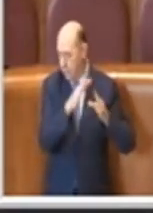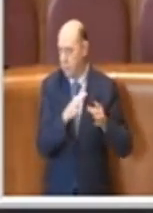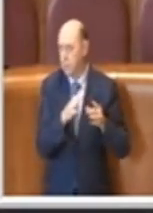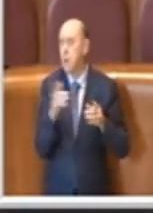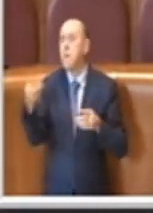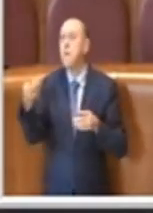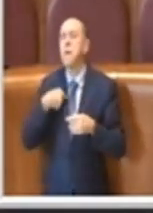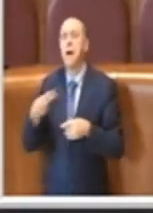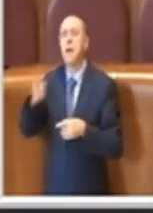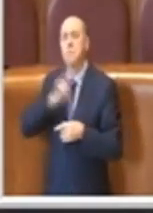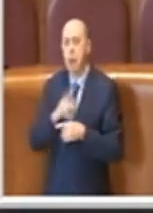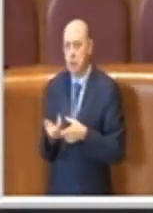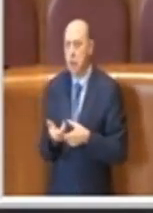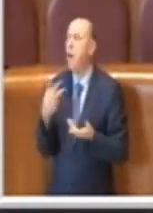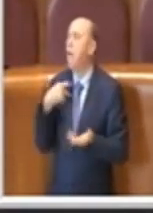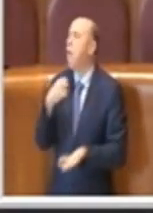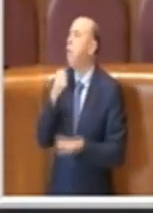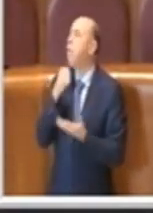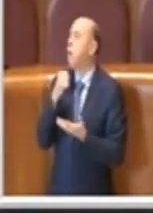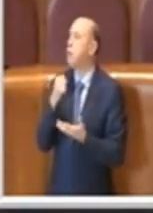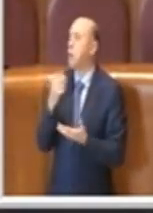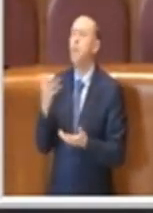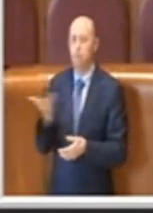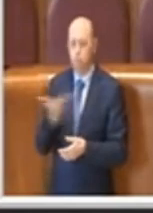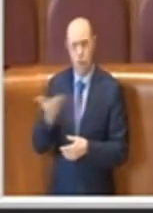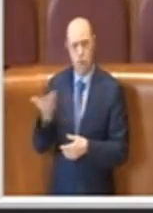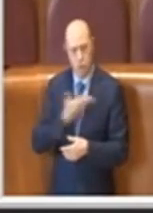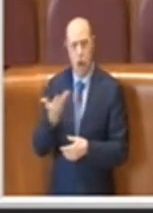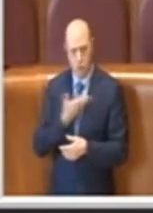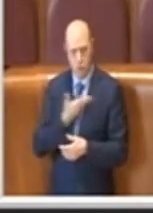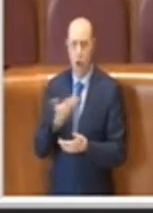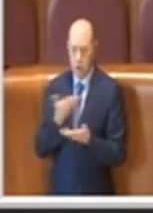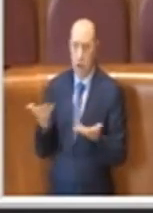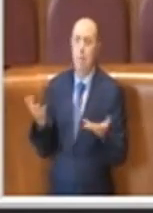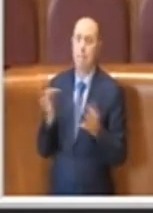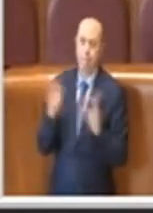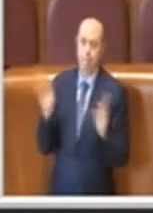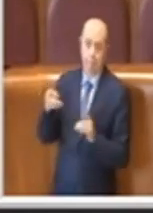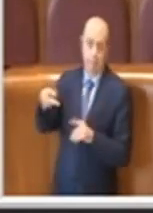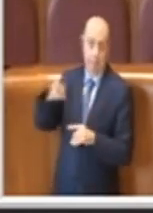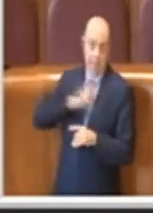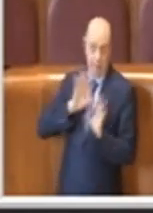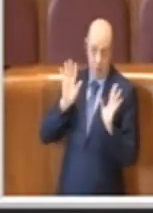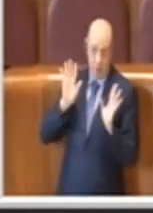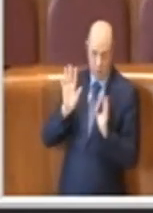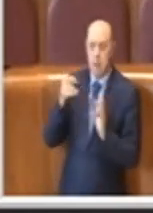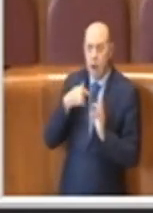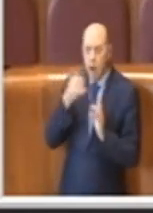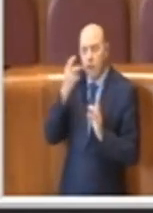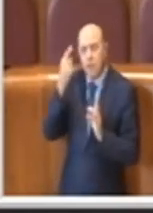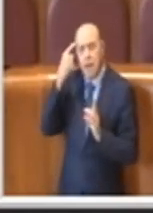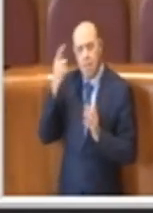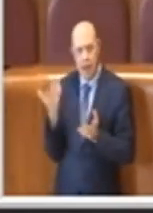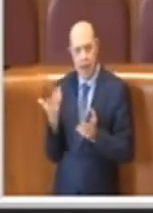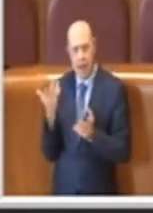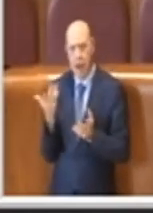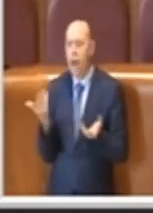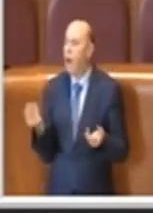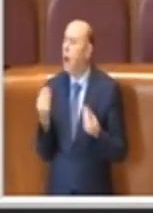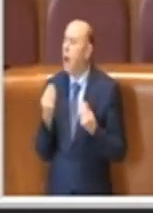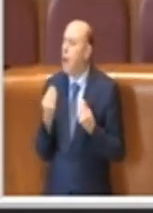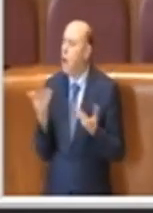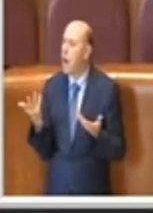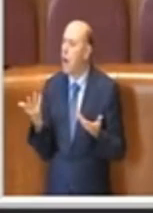risposto che questo fondo ci fosse. Sarebbe però importante capire allora